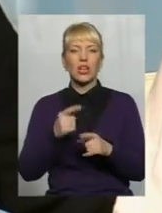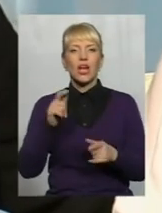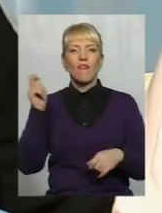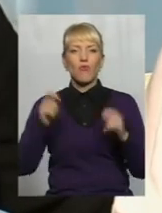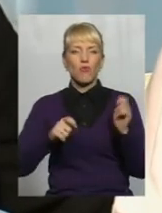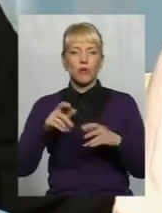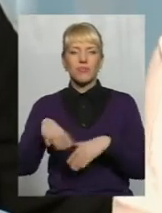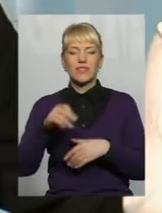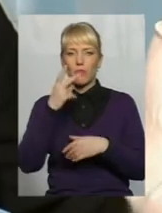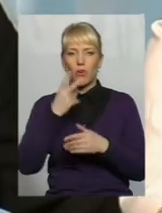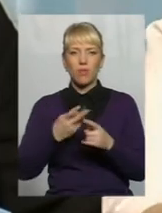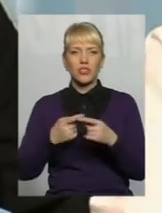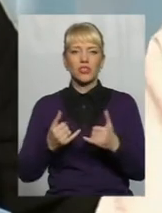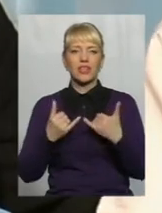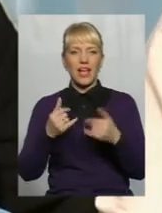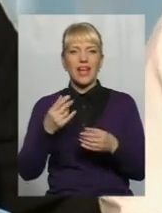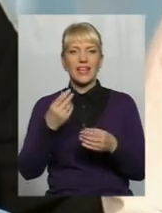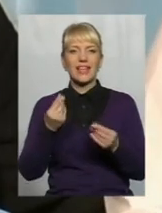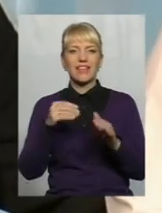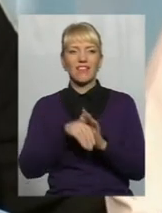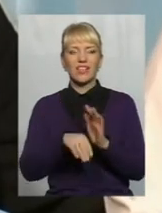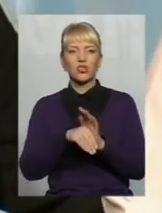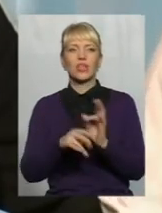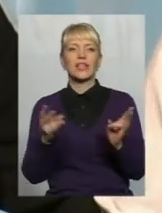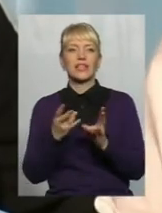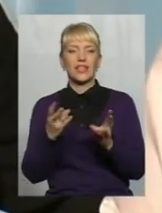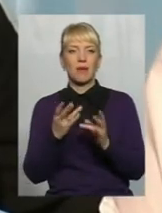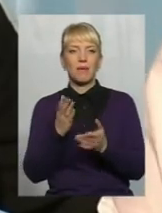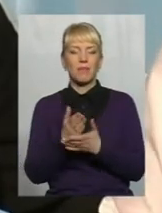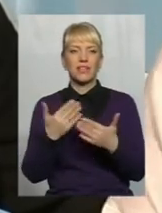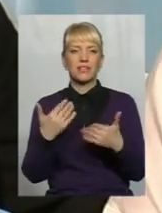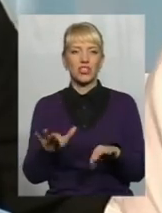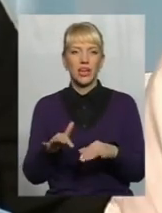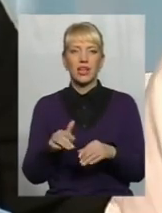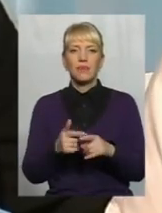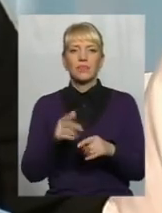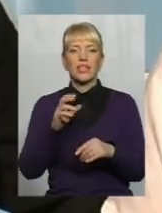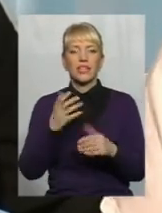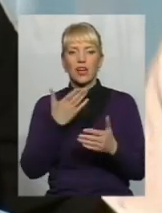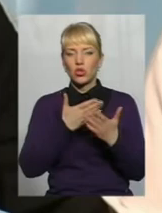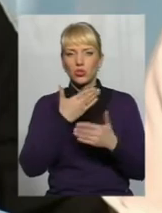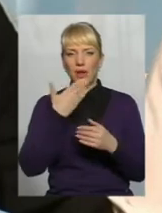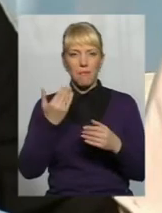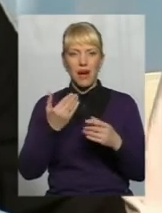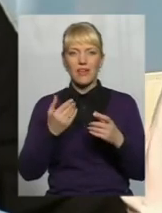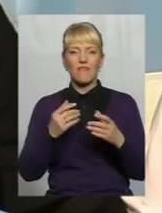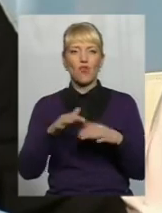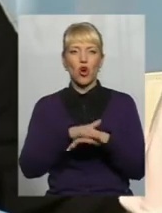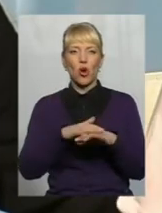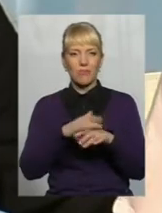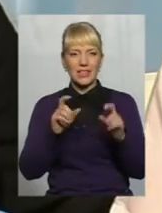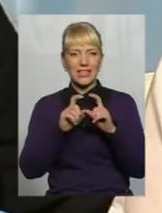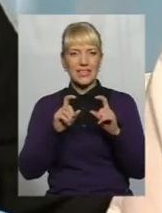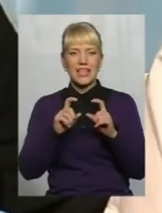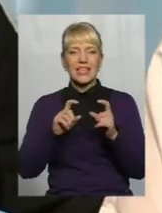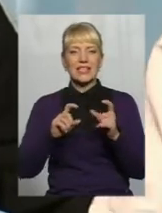Всі побачили, що для інвестора потрібно мати вже Якщо немає в громаді стратегії, то жоден серйозний інвестор з тобою